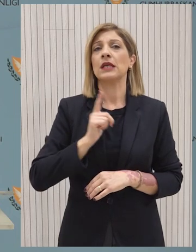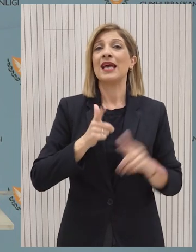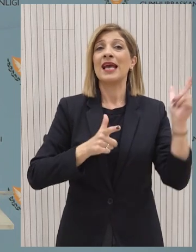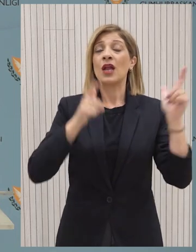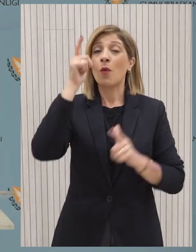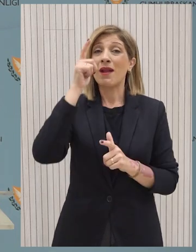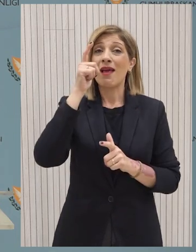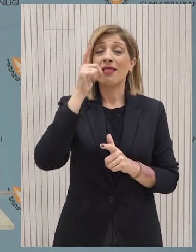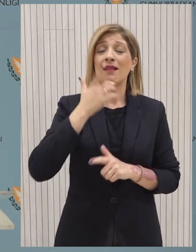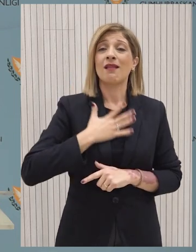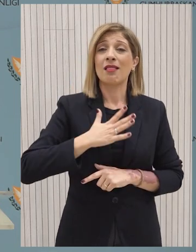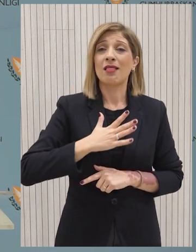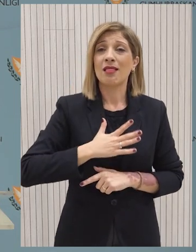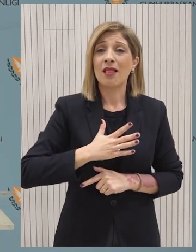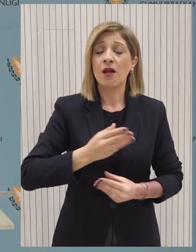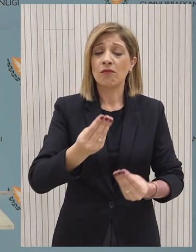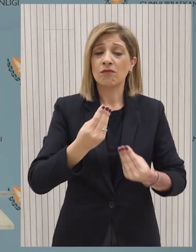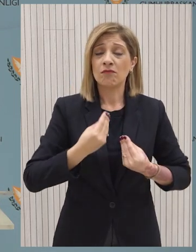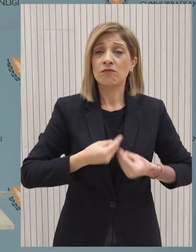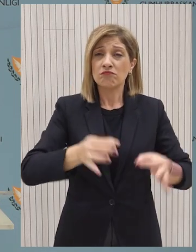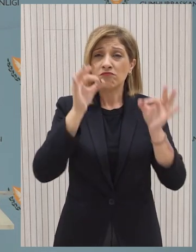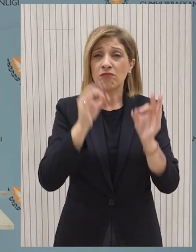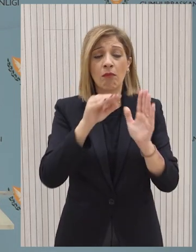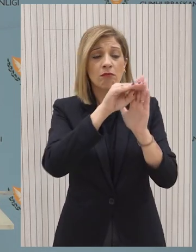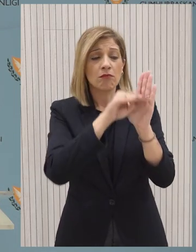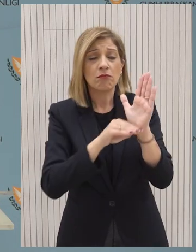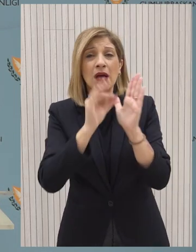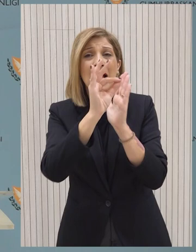συναντίληψης και τίποτα περισσότερο ή τίποτα λιγότερο από αυτά.